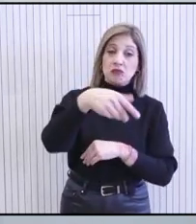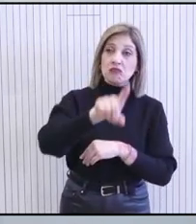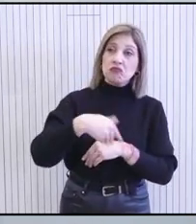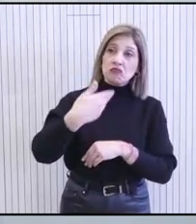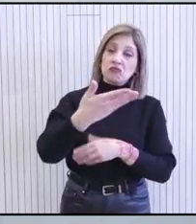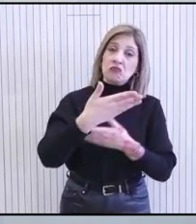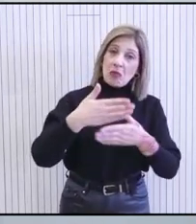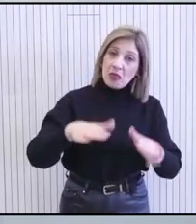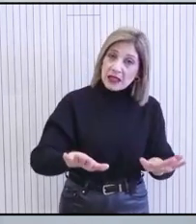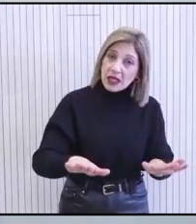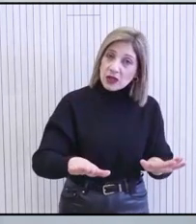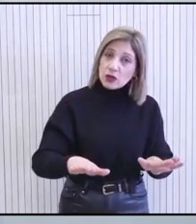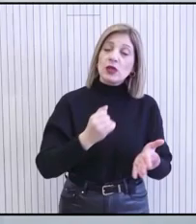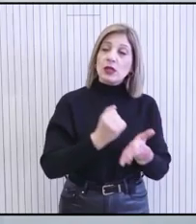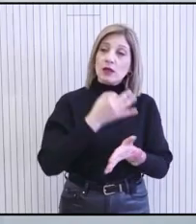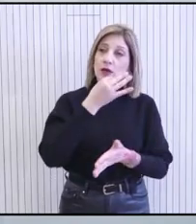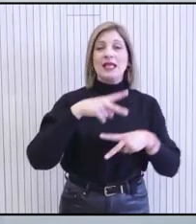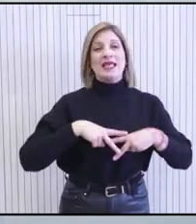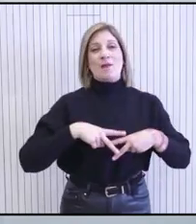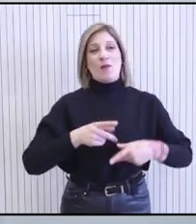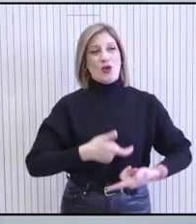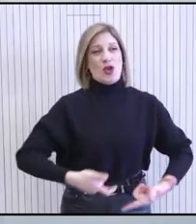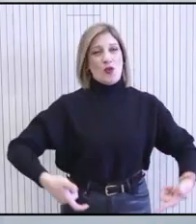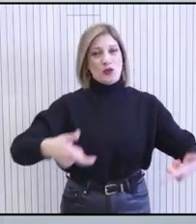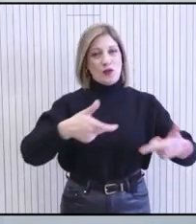θα ολοκληρωθεί και θα προωθηθεί στο Υπουργικό Συμβούλιο